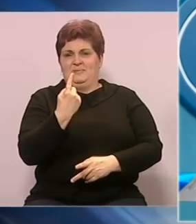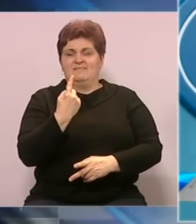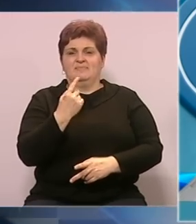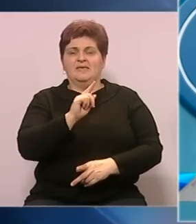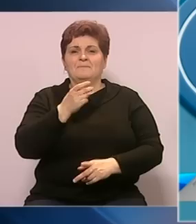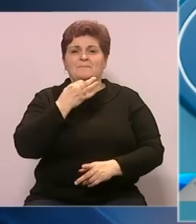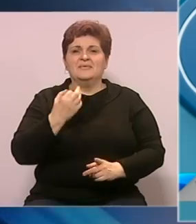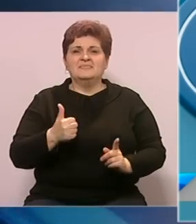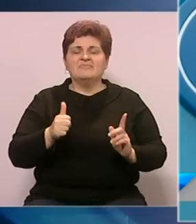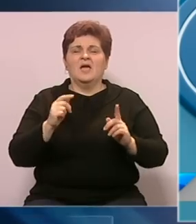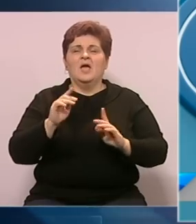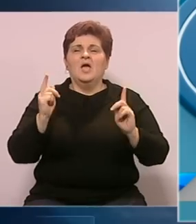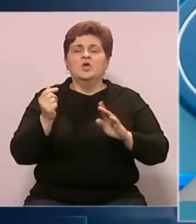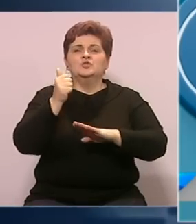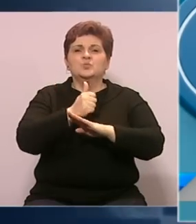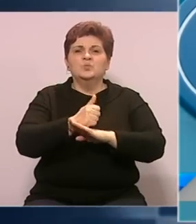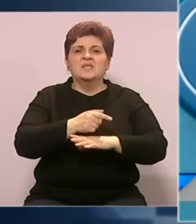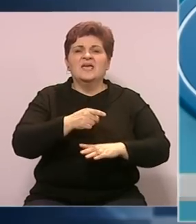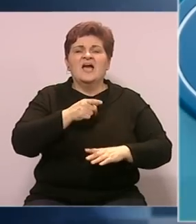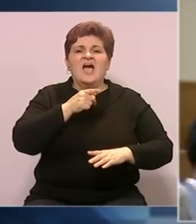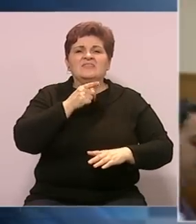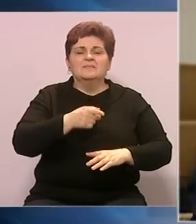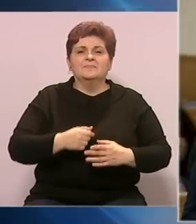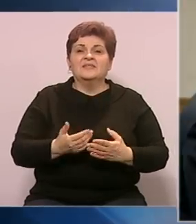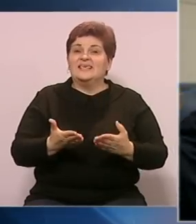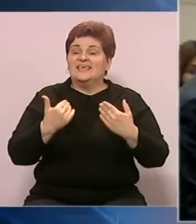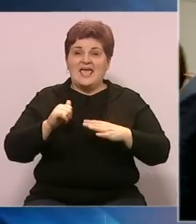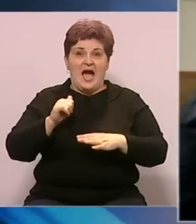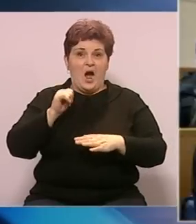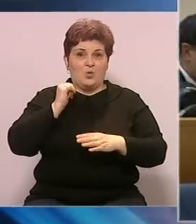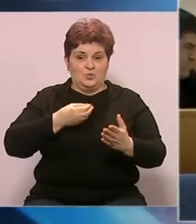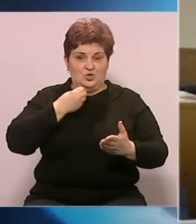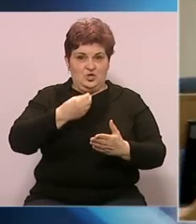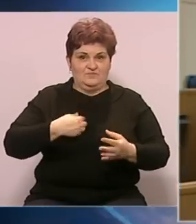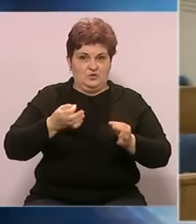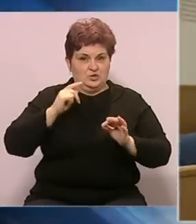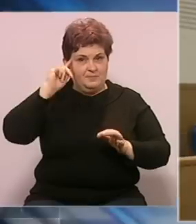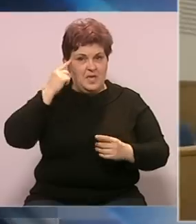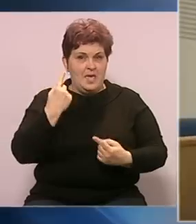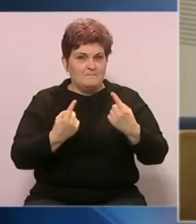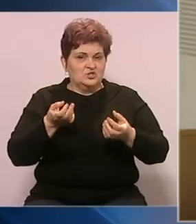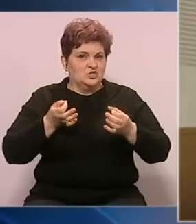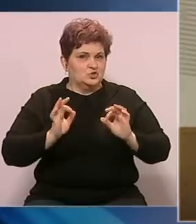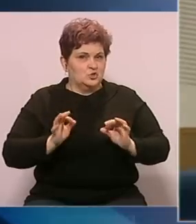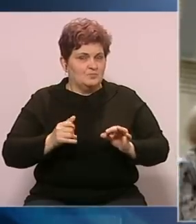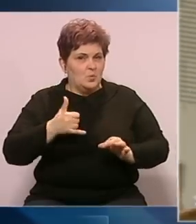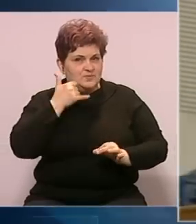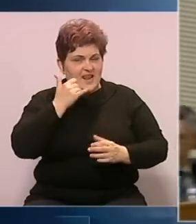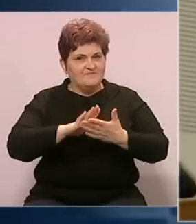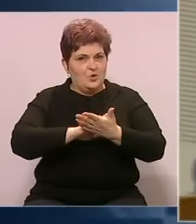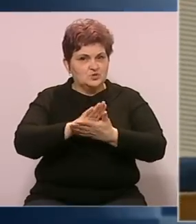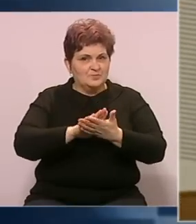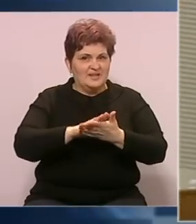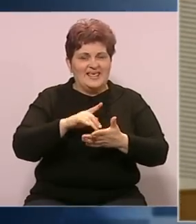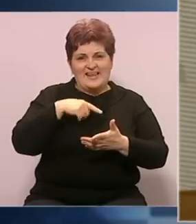Ustavnog suda. Taj Ustavni sud je kvizicijski sud. Iako je jučer izložila svoje ekspoze, pojedini analitičari u telefonskom razgovoru